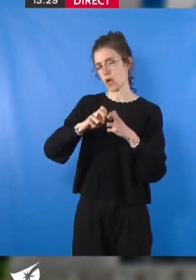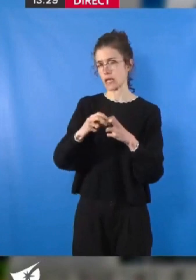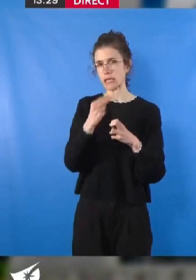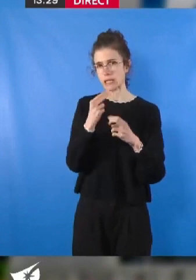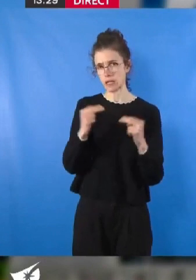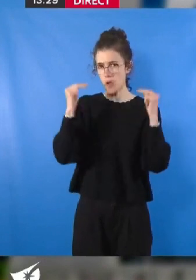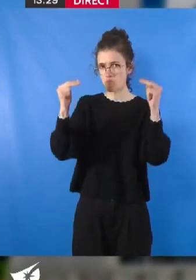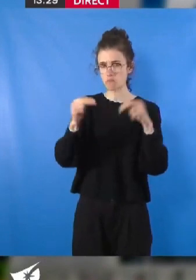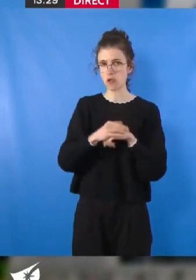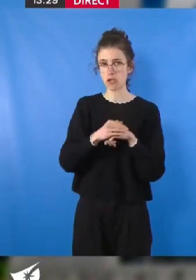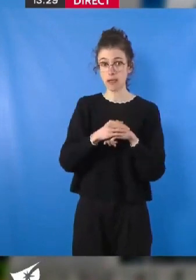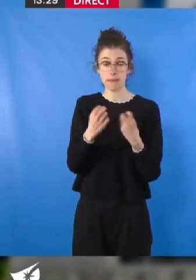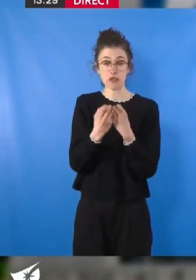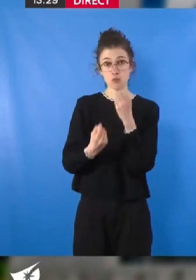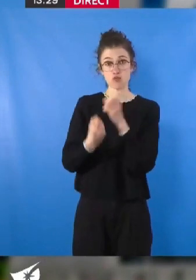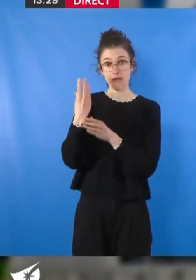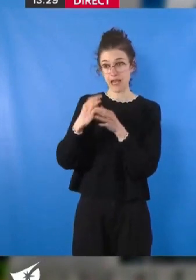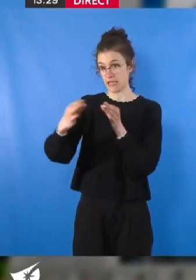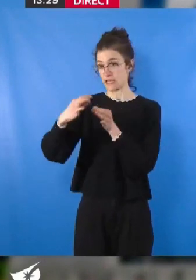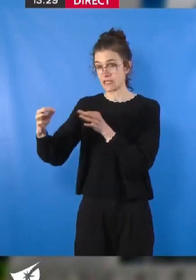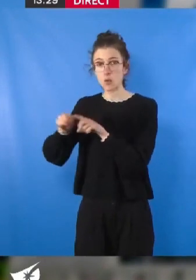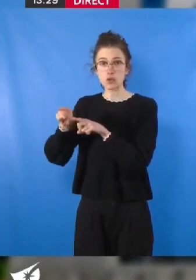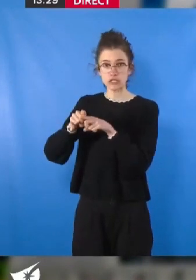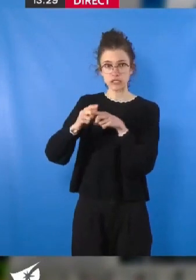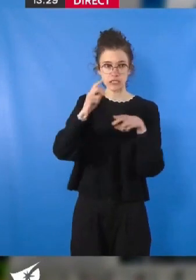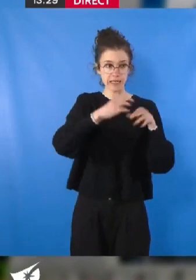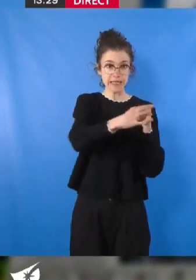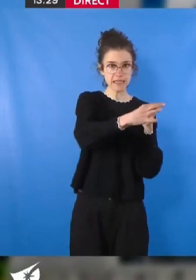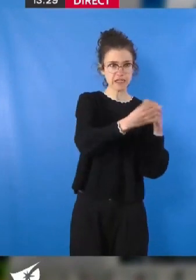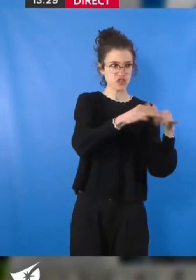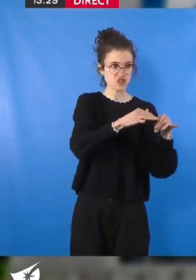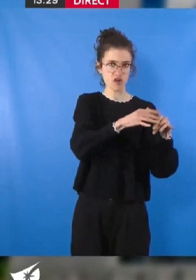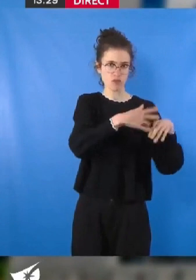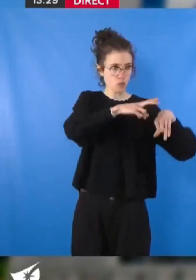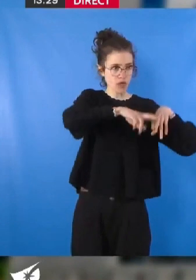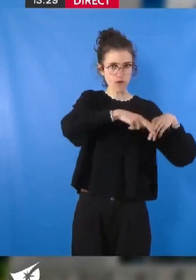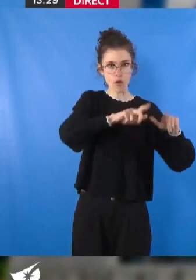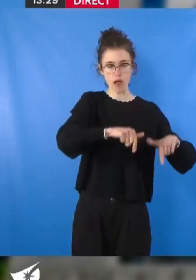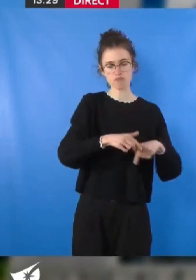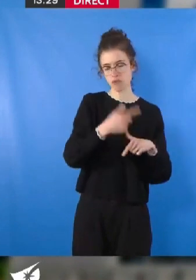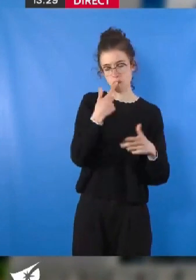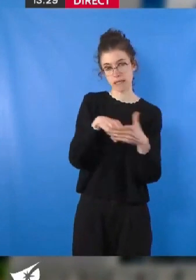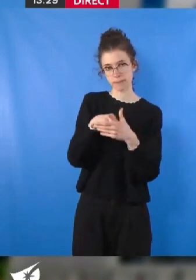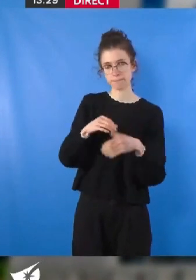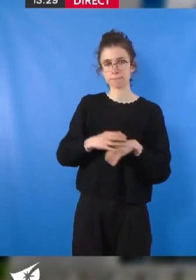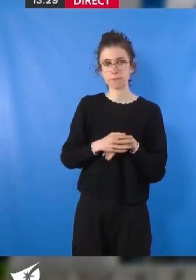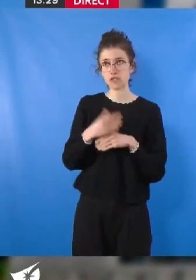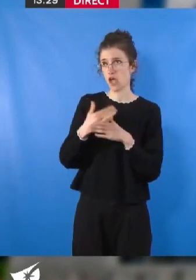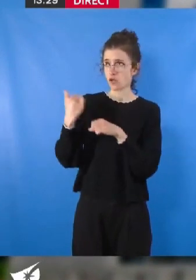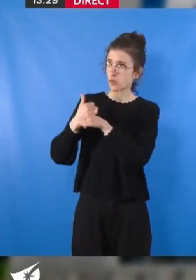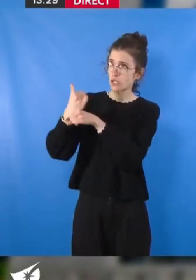en font partie, des fréquences et des amplitudes horaires élevées, c'est tout le sens des évolutions qui nous sont proposées chaque année,